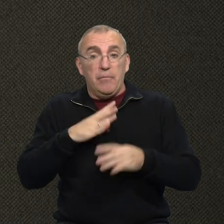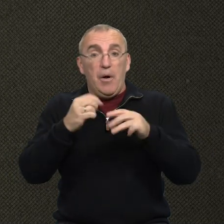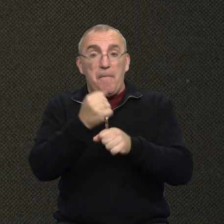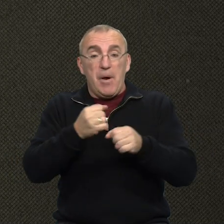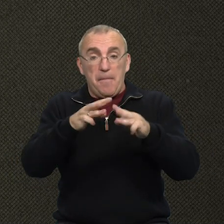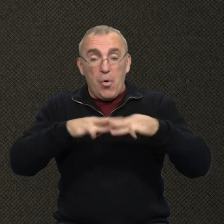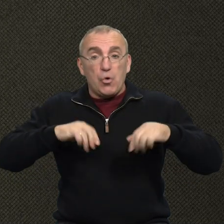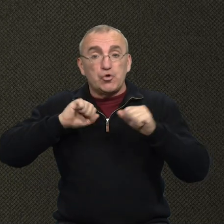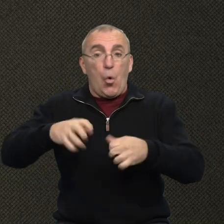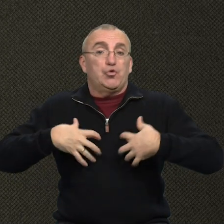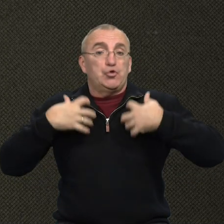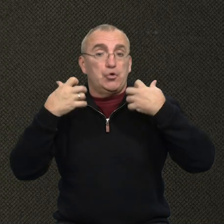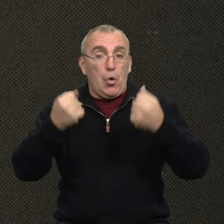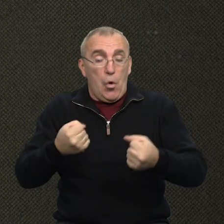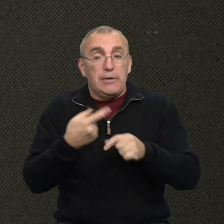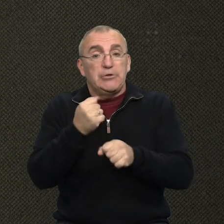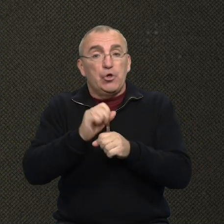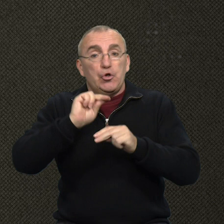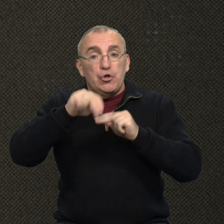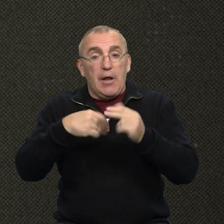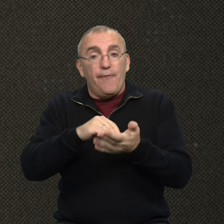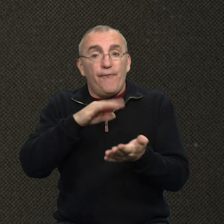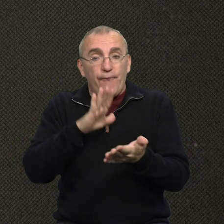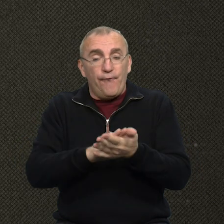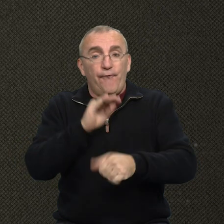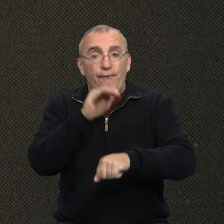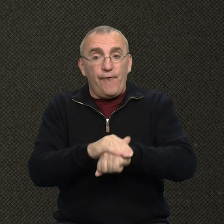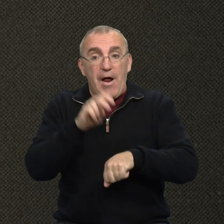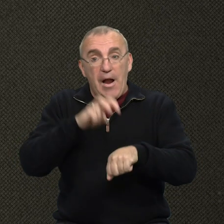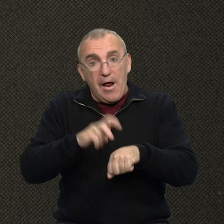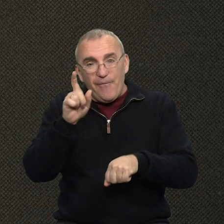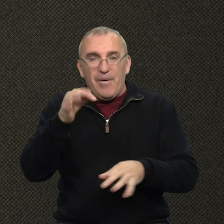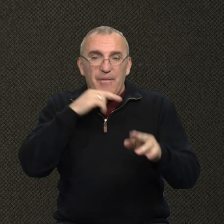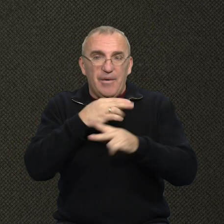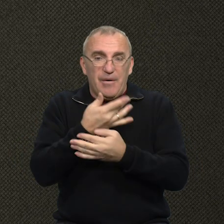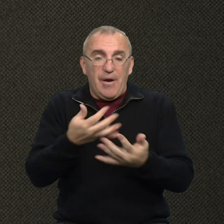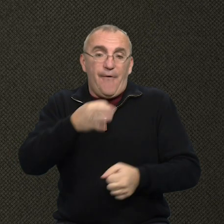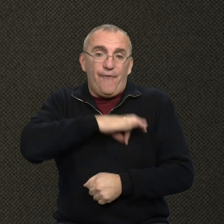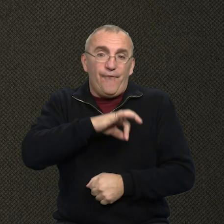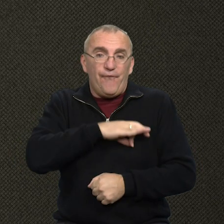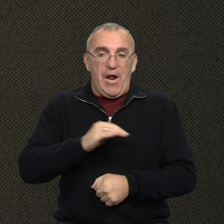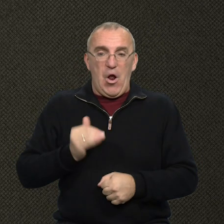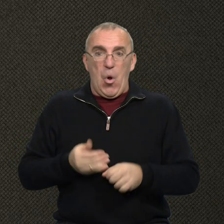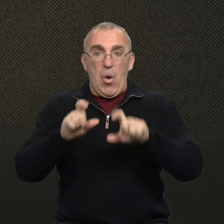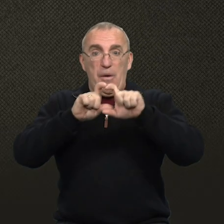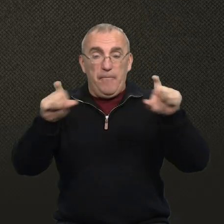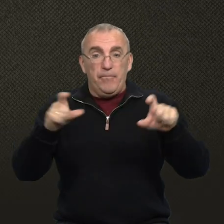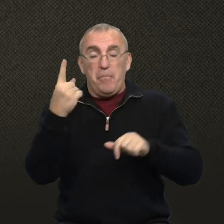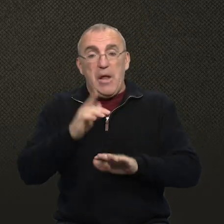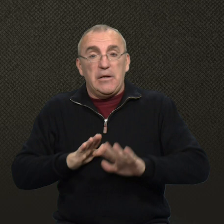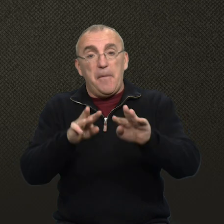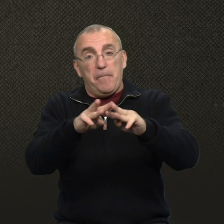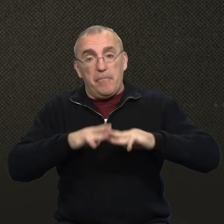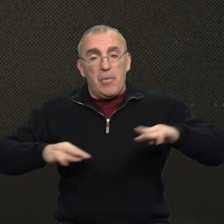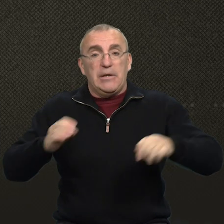розробили у Міністерстві охорони здоров'я. Зробили це через зафіксовані факти отримання лікарями та фармацевтами вигоди від фармкомпаній, сказав